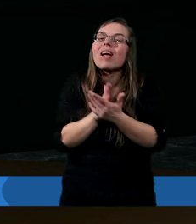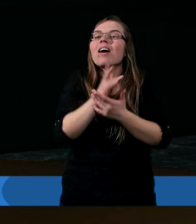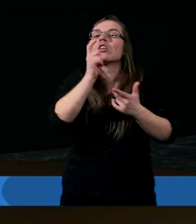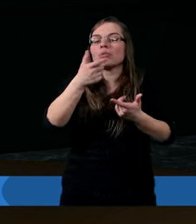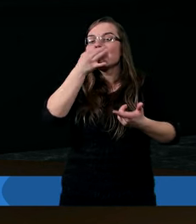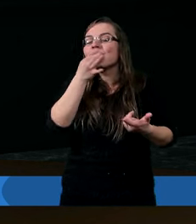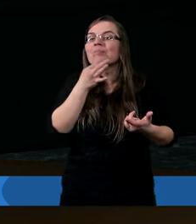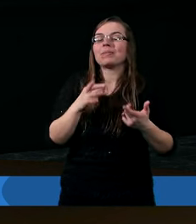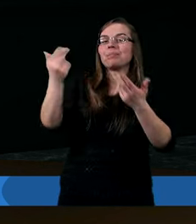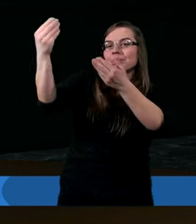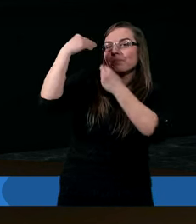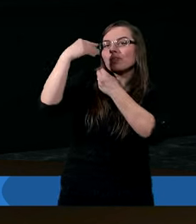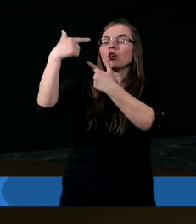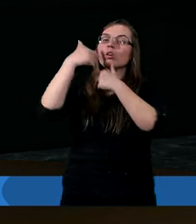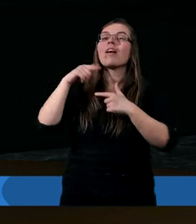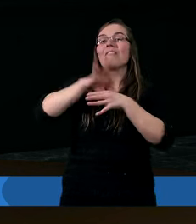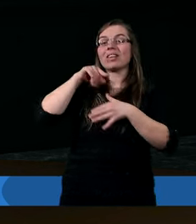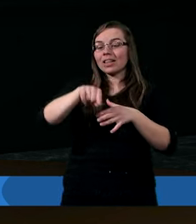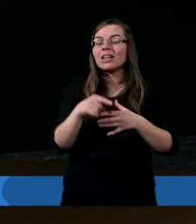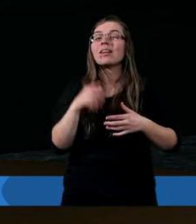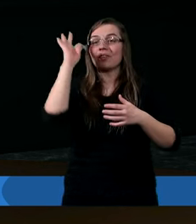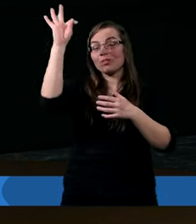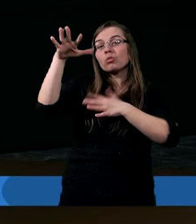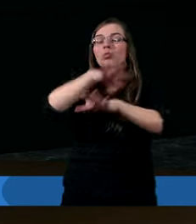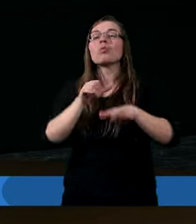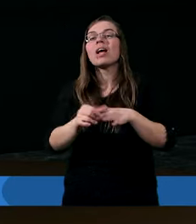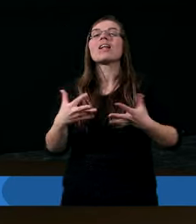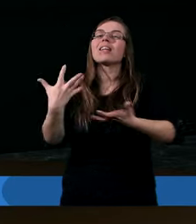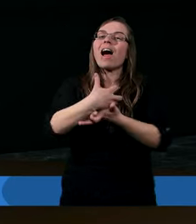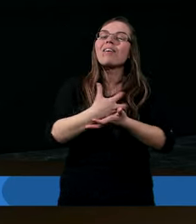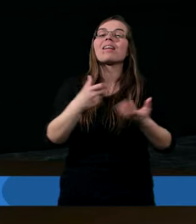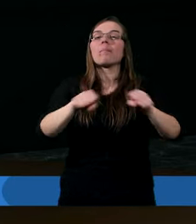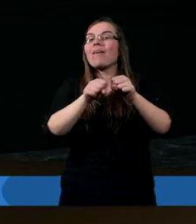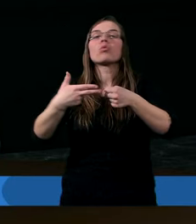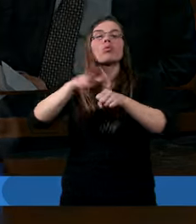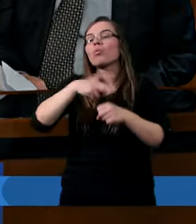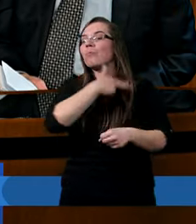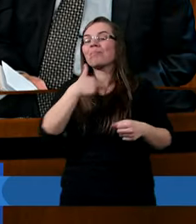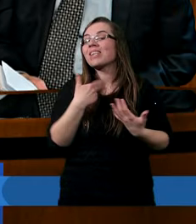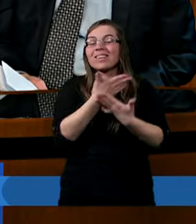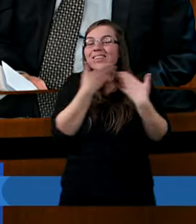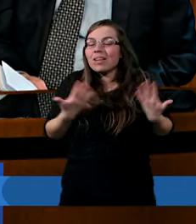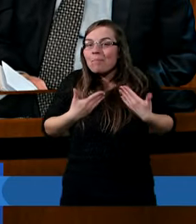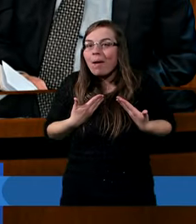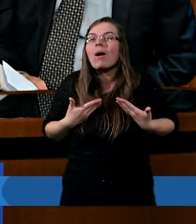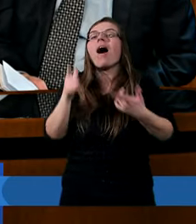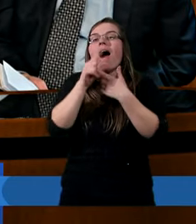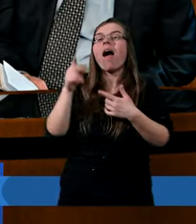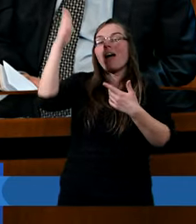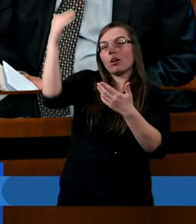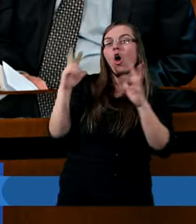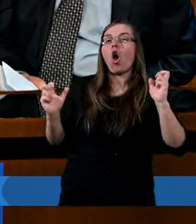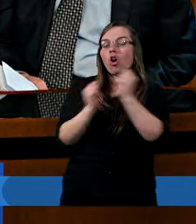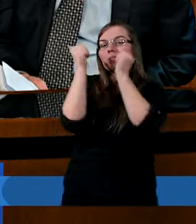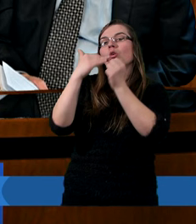czyny, bo w nich zawarta jest sprawiedliwość, której wy nie macie, a którą od Chrystusa